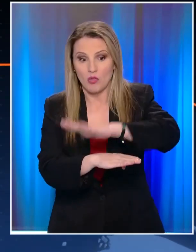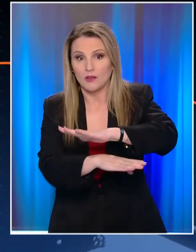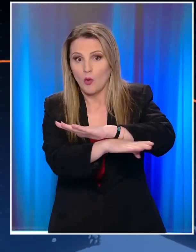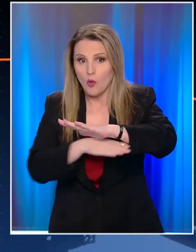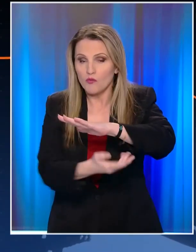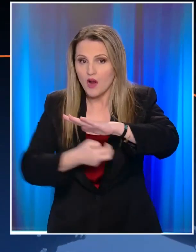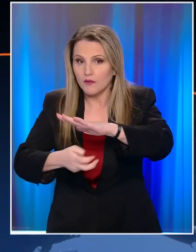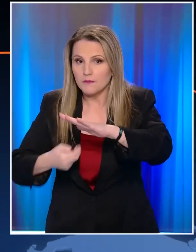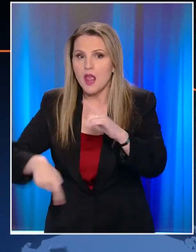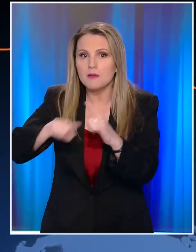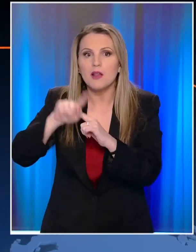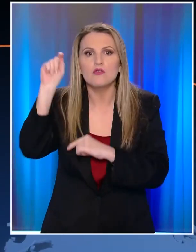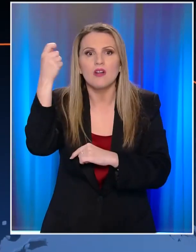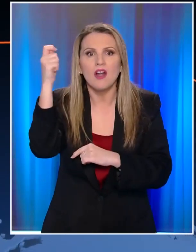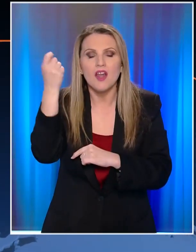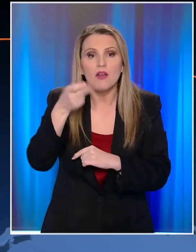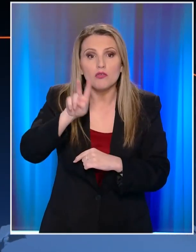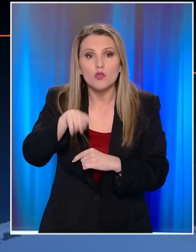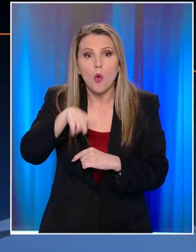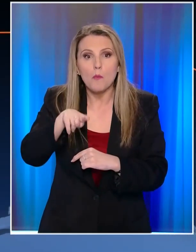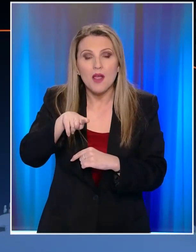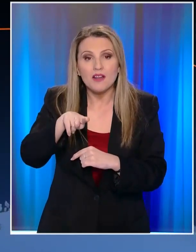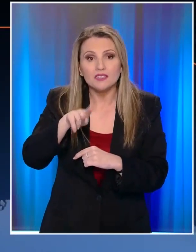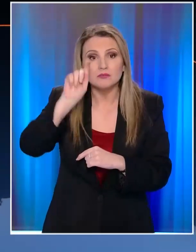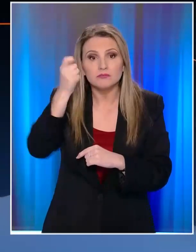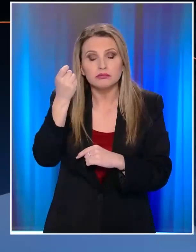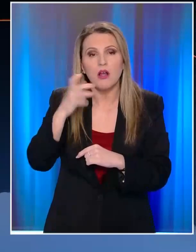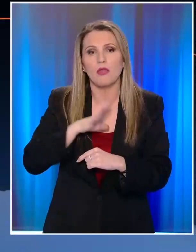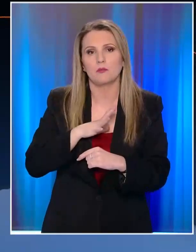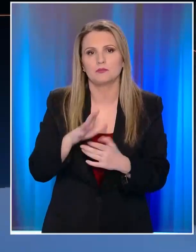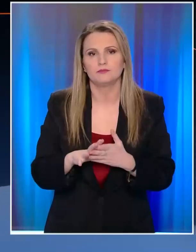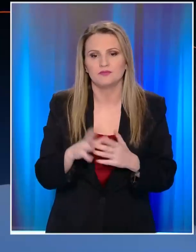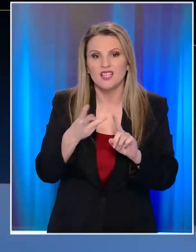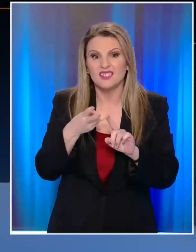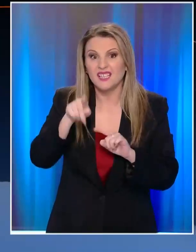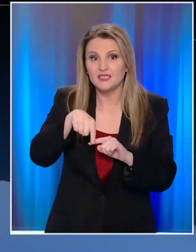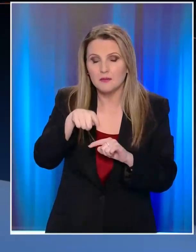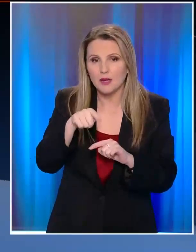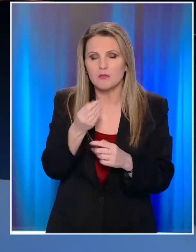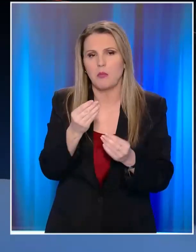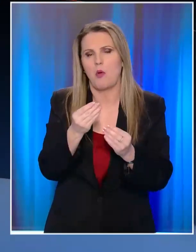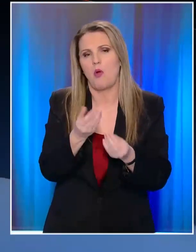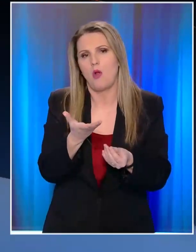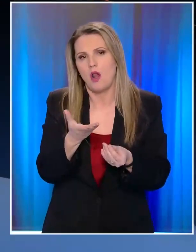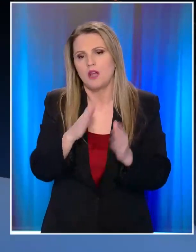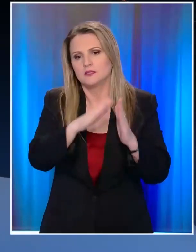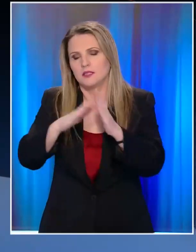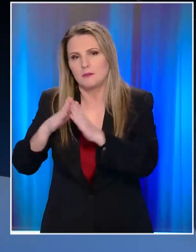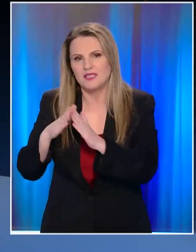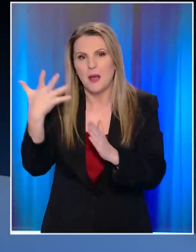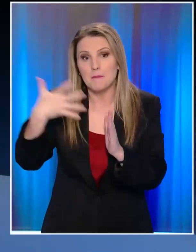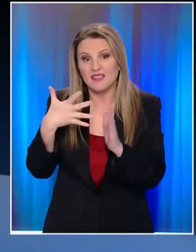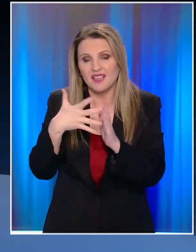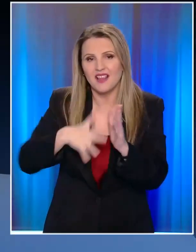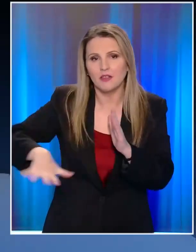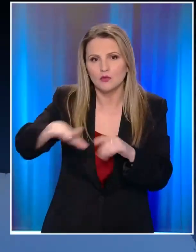παραμένουν χωρίς ρεύμα για δεύτερο εικοστετράωρο. Τρίτο εικοστετράωρο χωρίς ρεύμα περισσότερα από 5.000 νοικοκυριά σε όλη τη